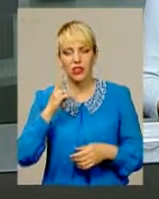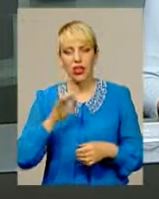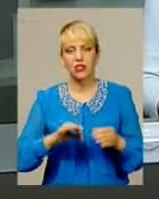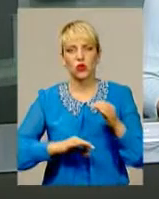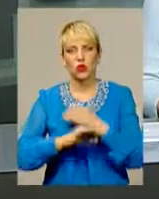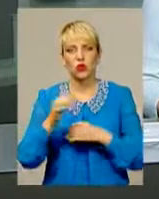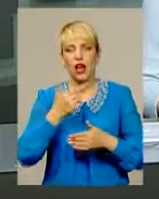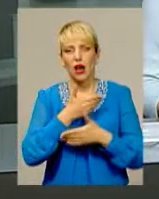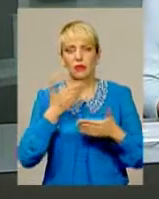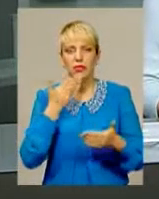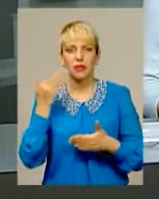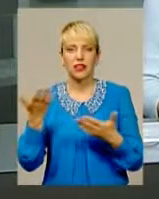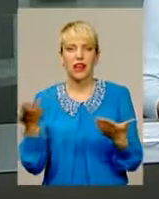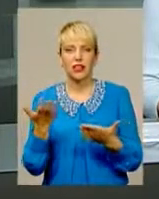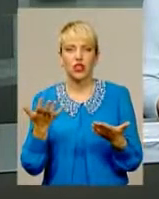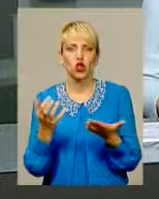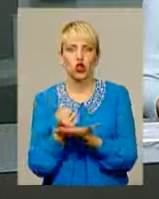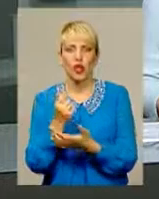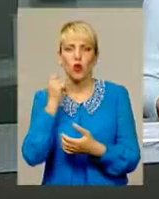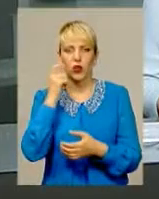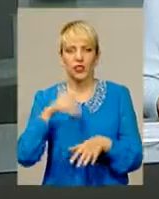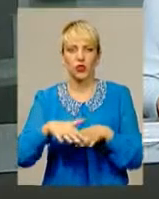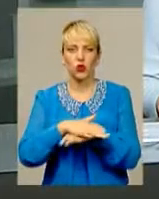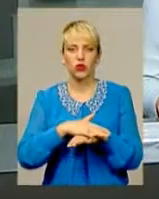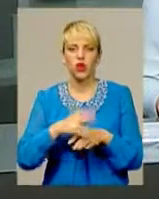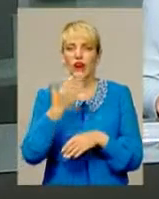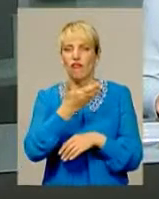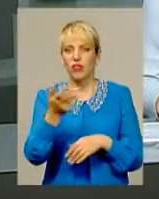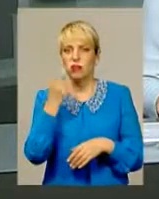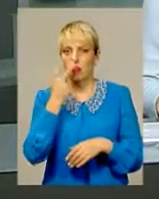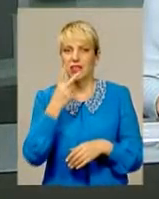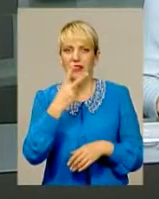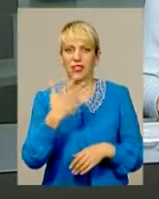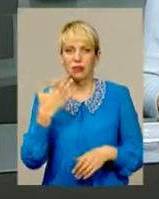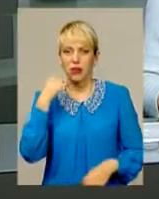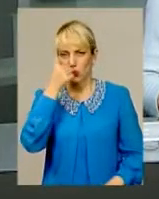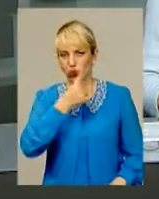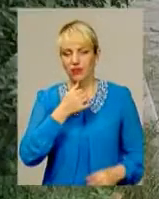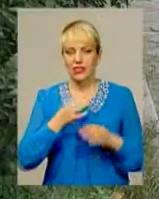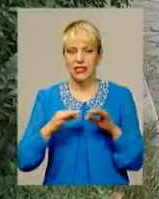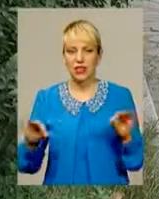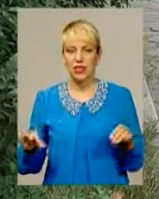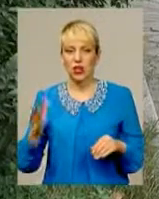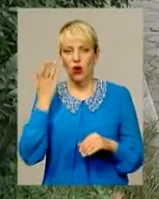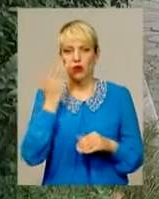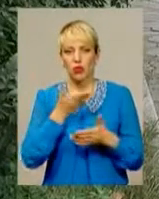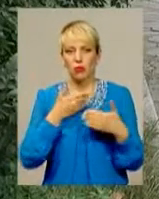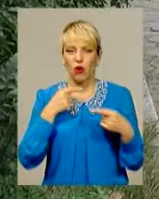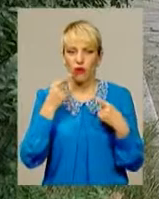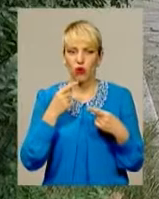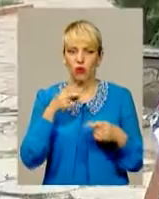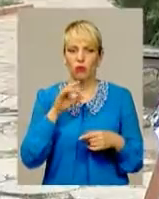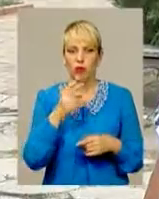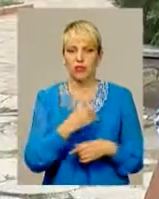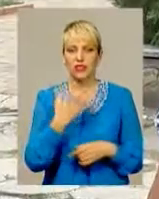подолян, які досягнення українського народу вони побачили за 25 років незалежності. Коли ми говоримо сьогодні про